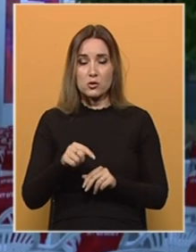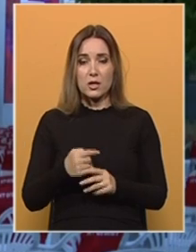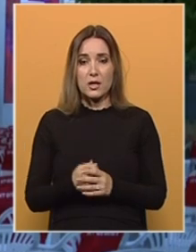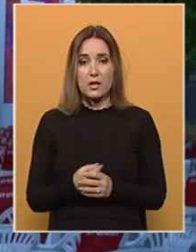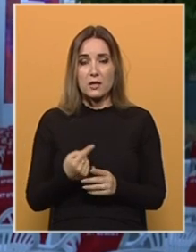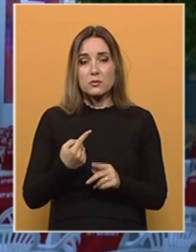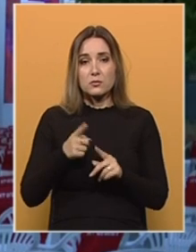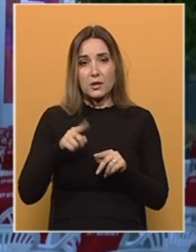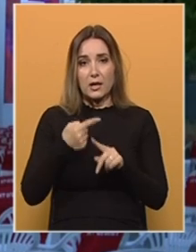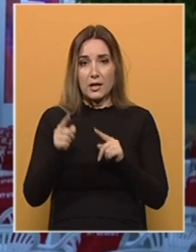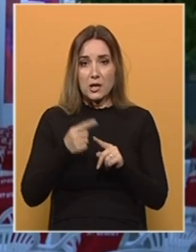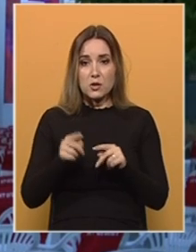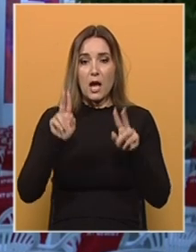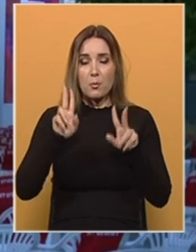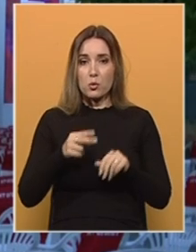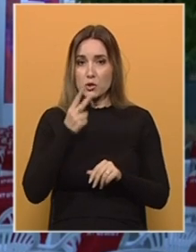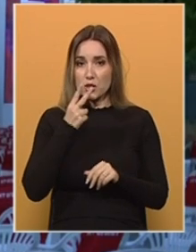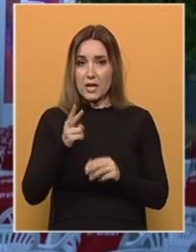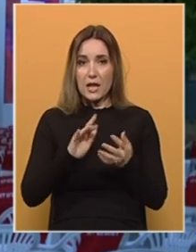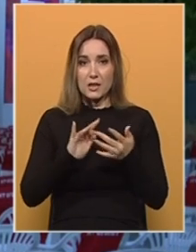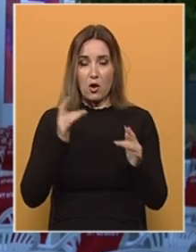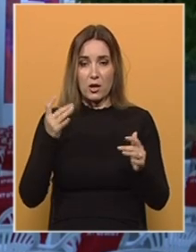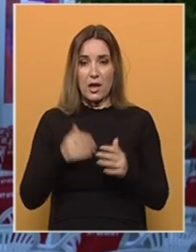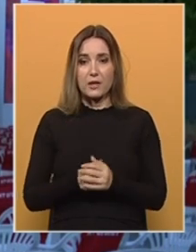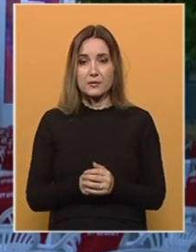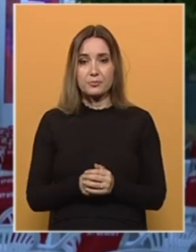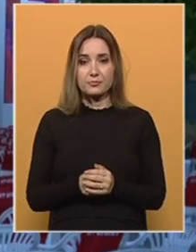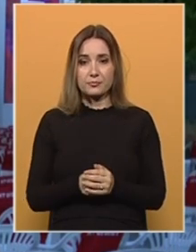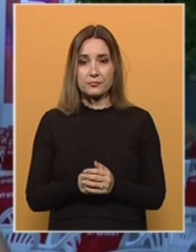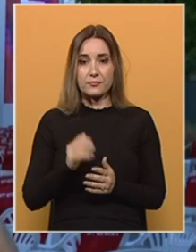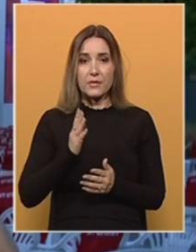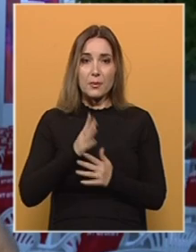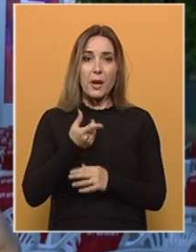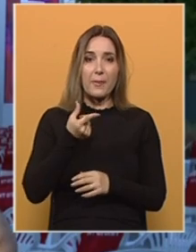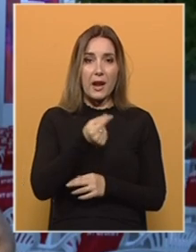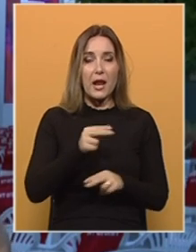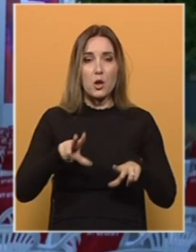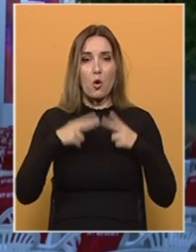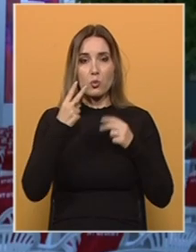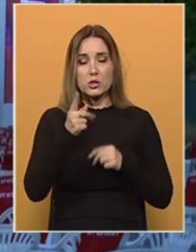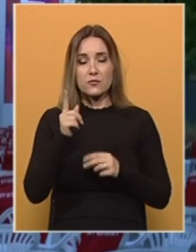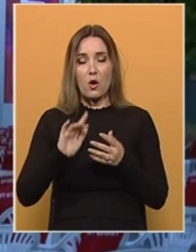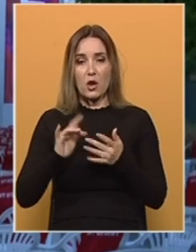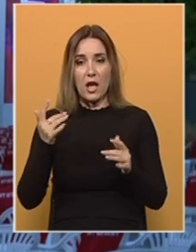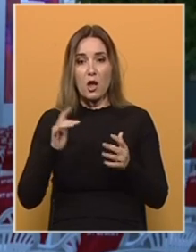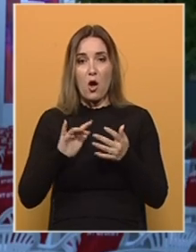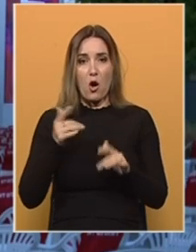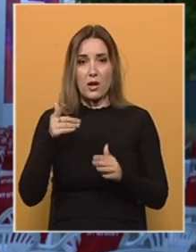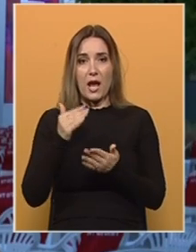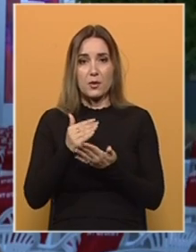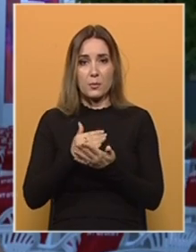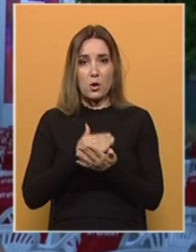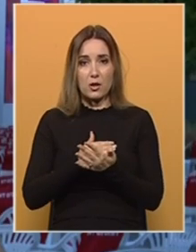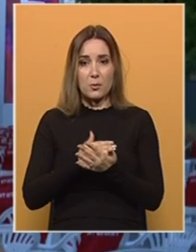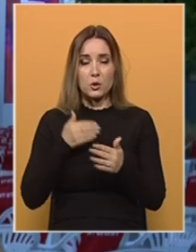pandemijskih razloga, mogućnost gledanja online. Znači, idemo paralelno i u živo i online. U online programu,